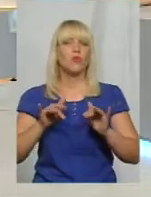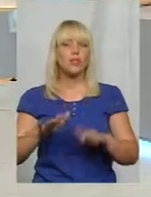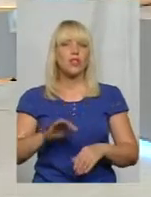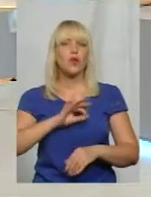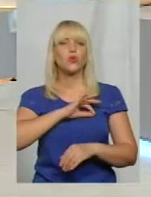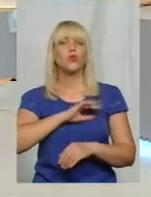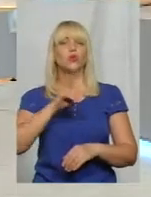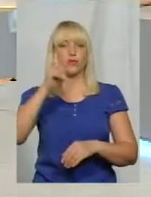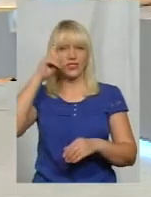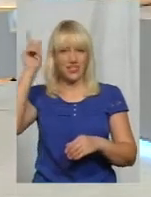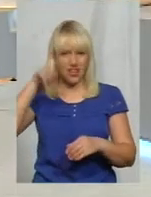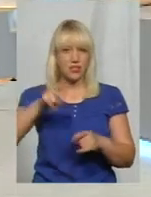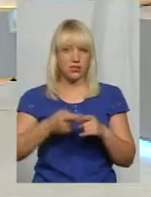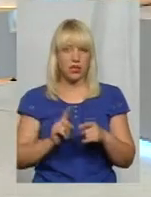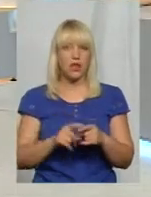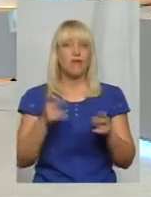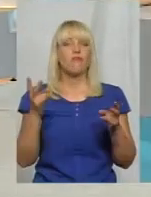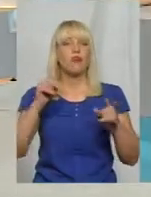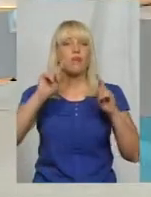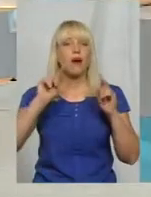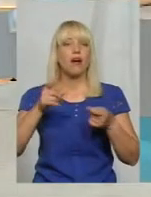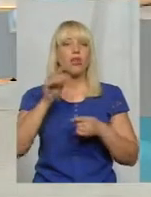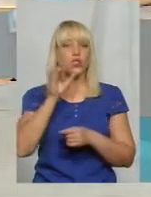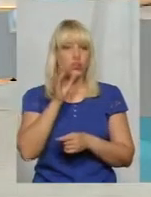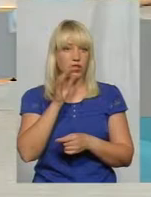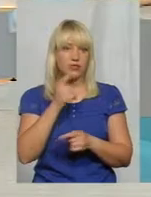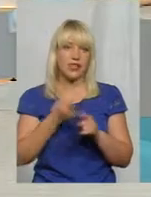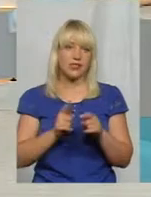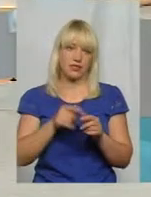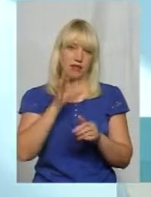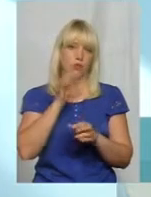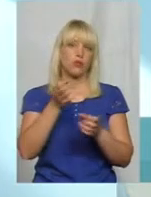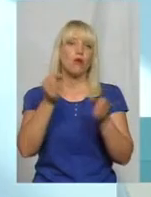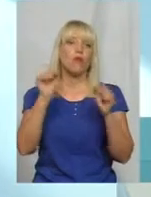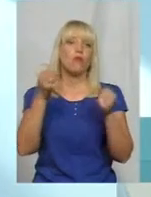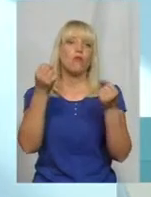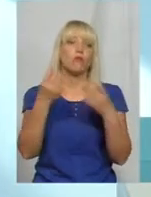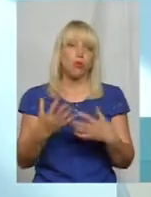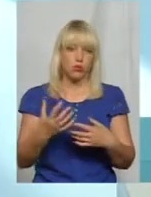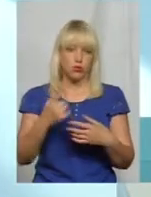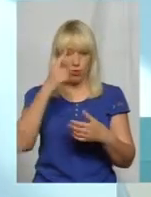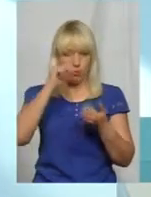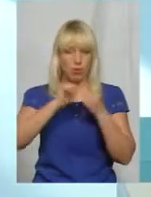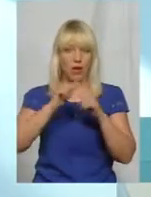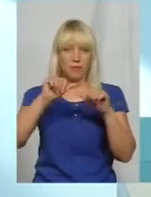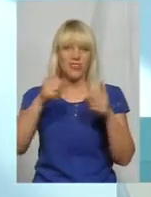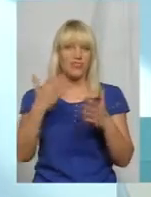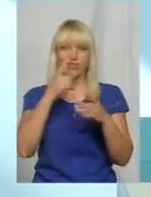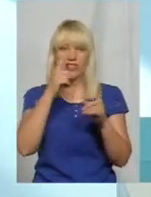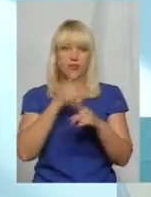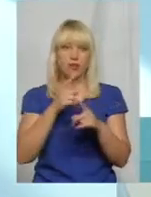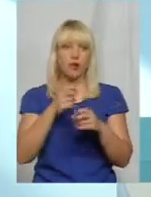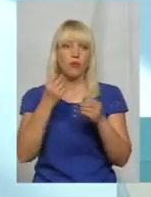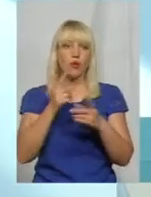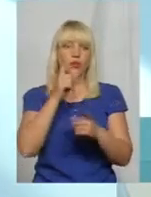знайомий з нею, вимагає певного часу. За цей період можуть просто пам'ятку, якщо вона невелика, її просто